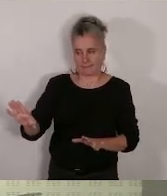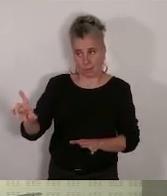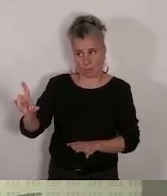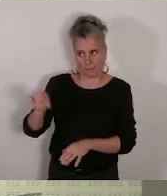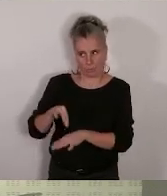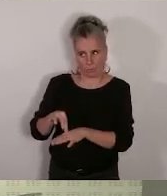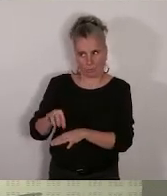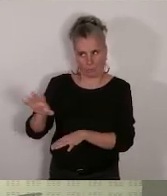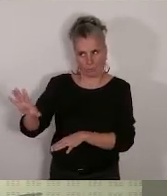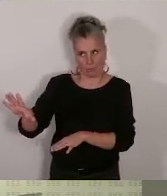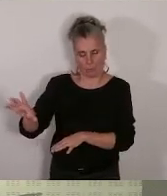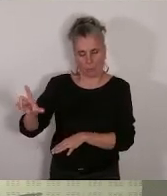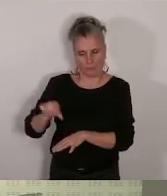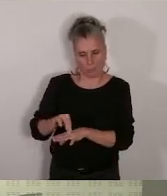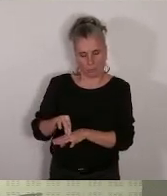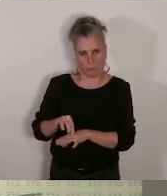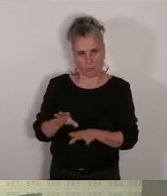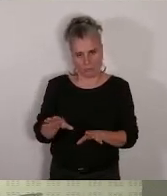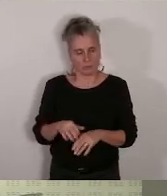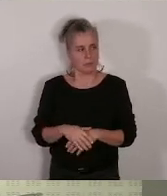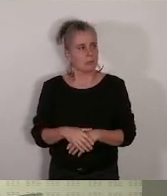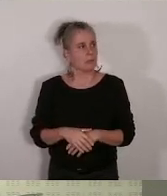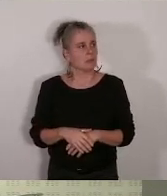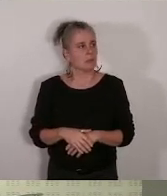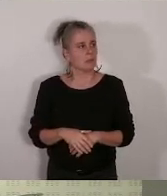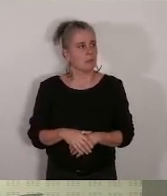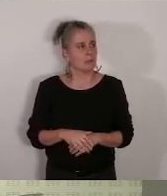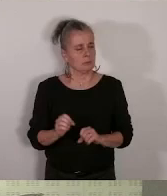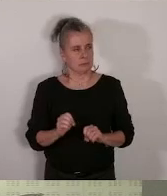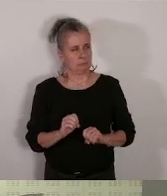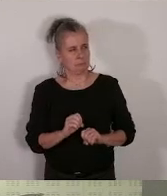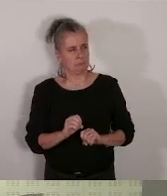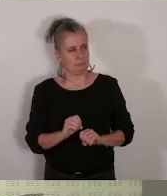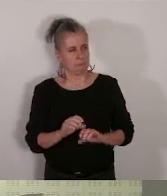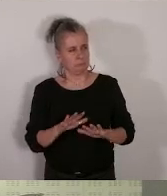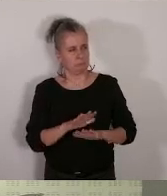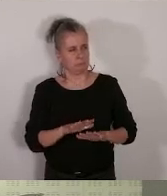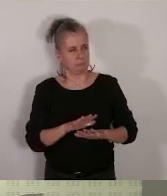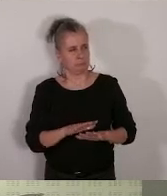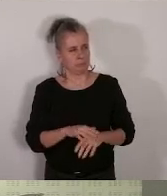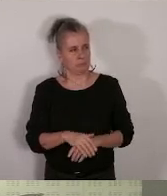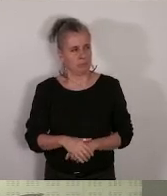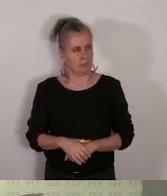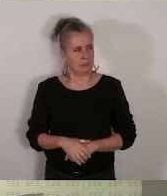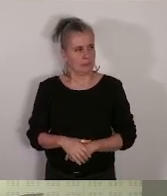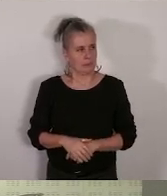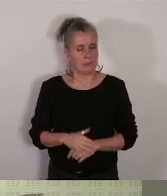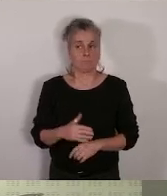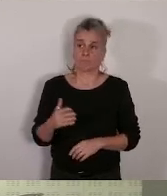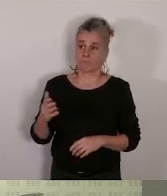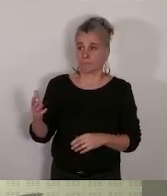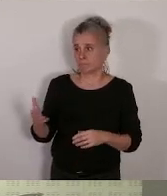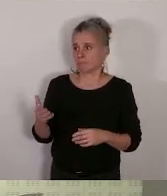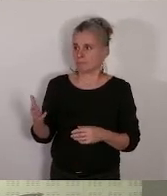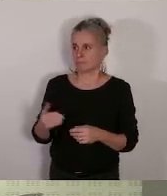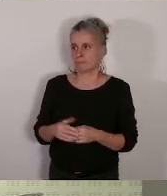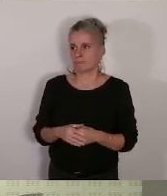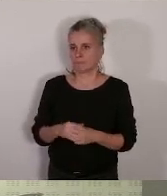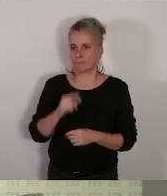C'est pas clair, s'il vous plaît. Alors, voilà, surtout M....